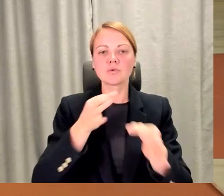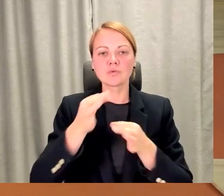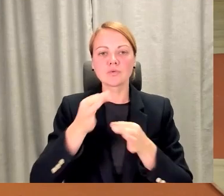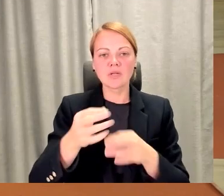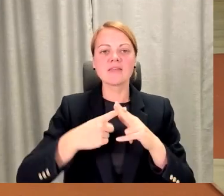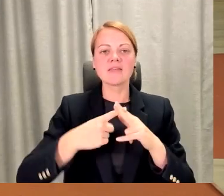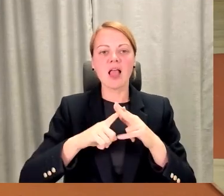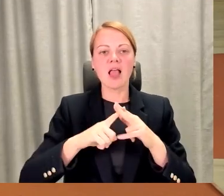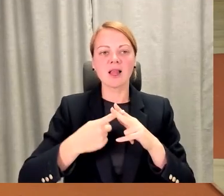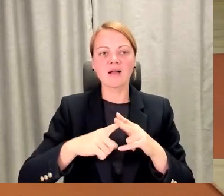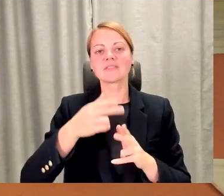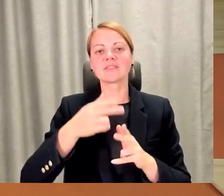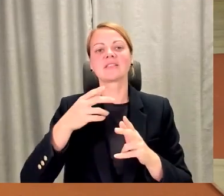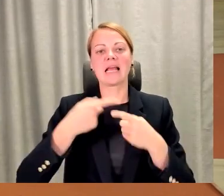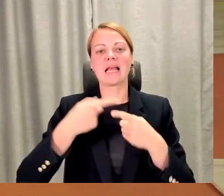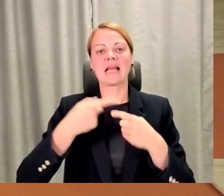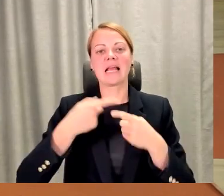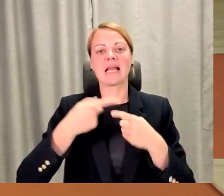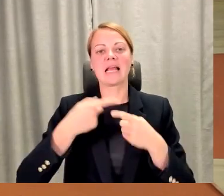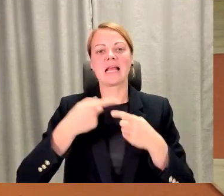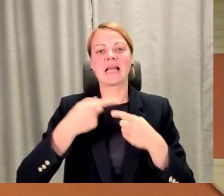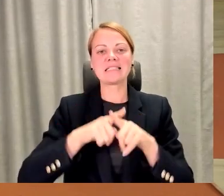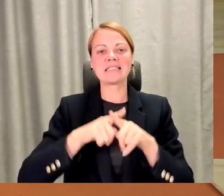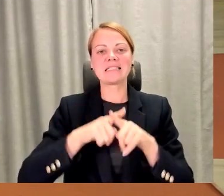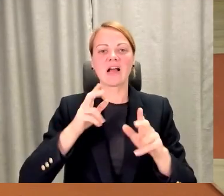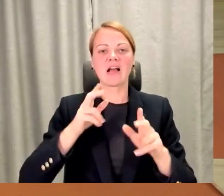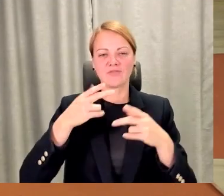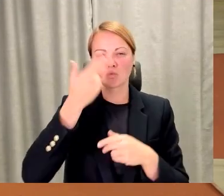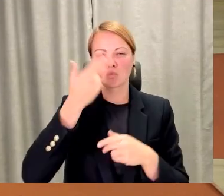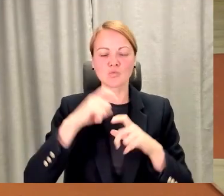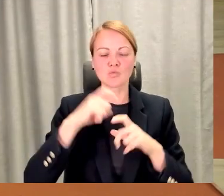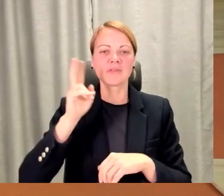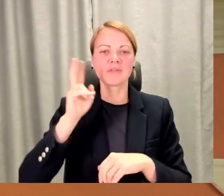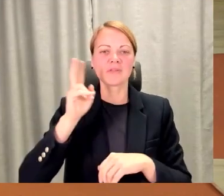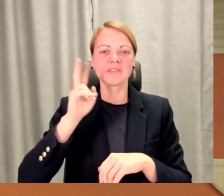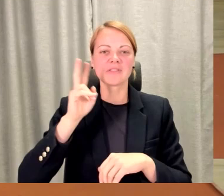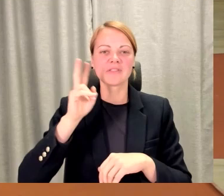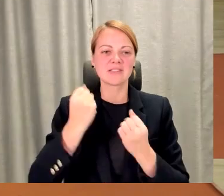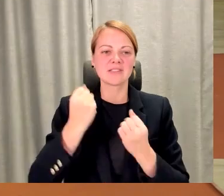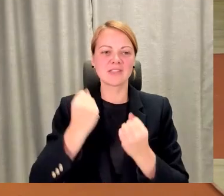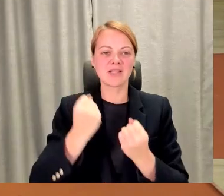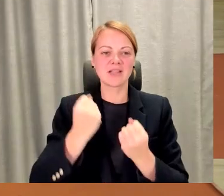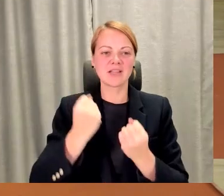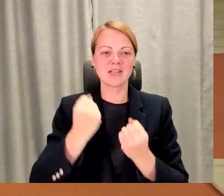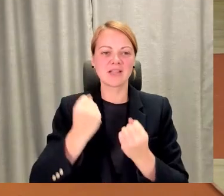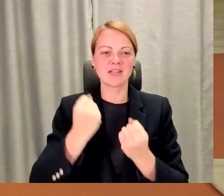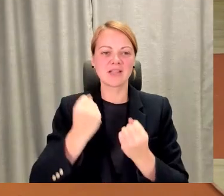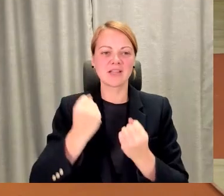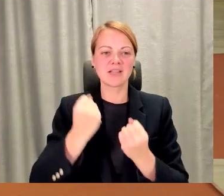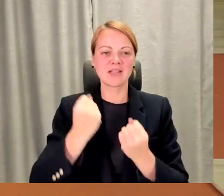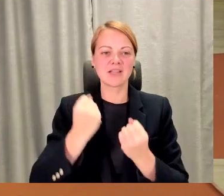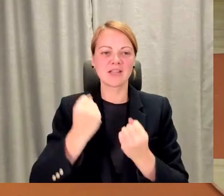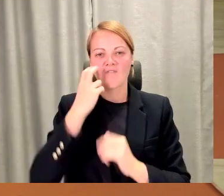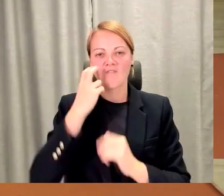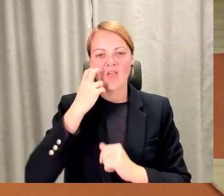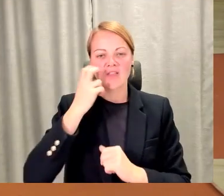Kapteine, Valsts izglītības attīstības aģenturas pieaugušu izglītības departumiem užīglības analītikas un atbalstu nodaras vecākā eksperta. Linda, lavakar! Jā, man